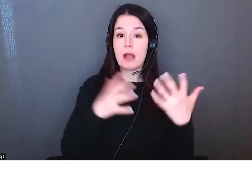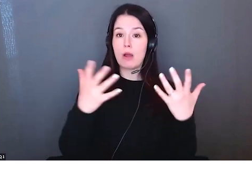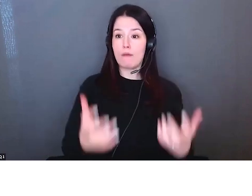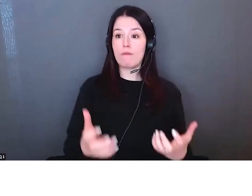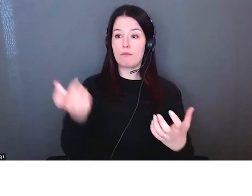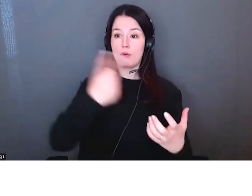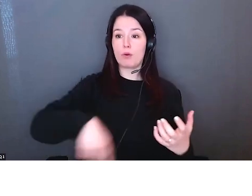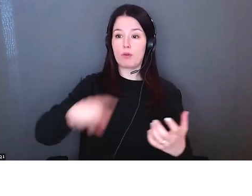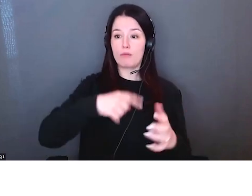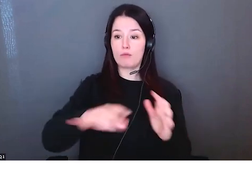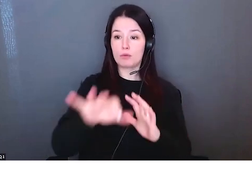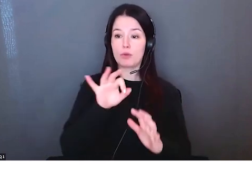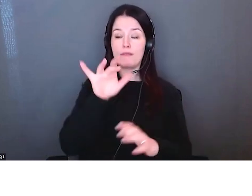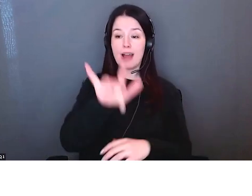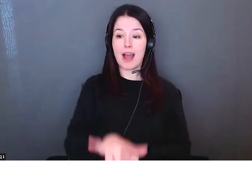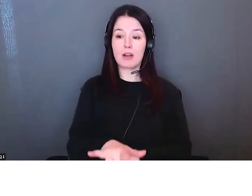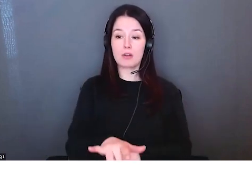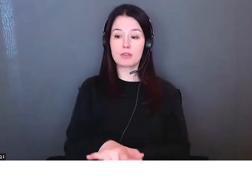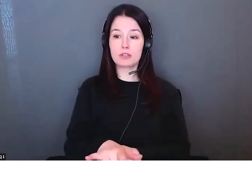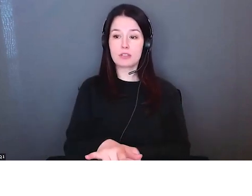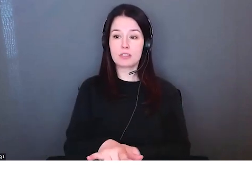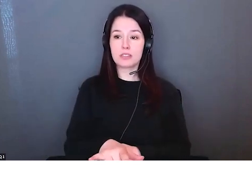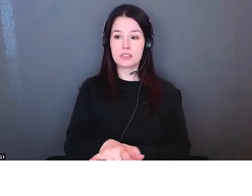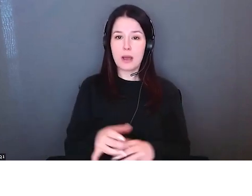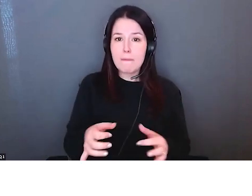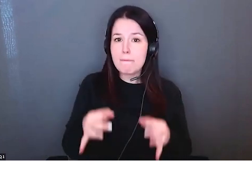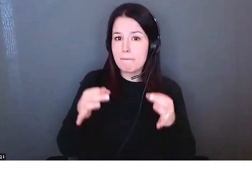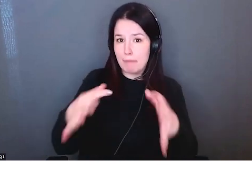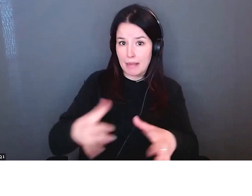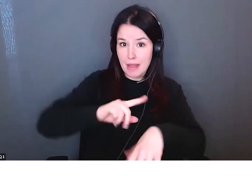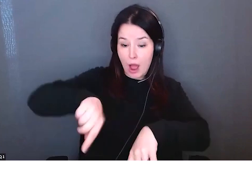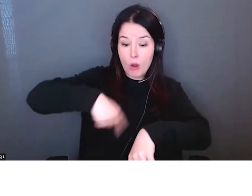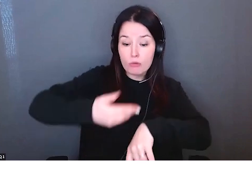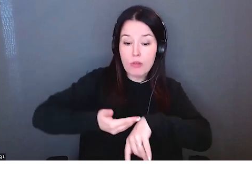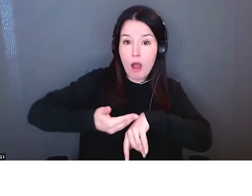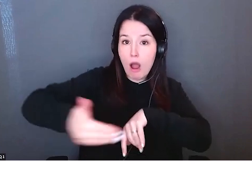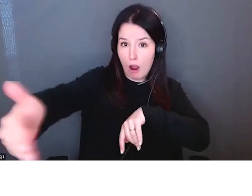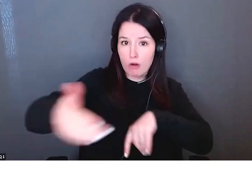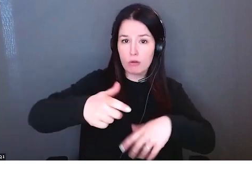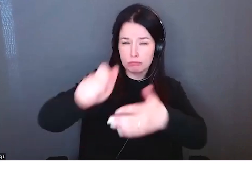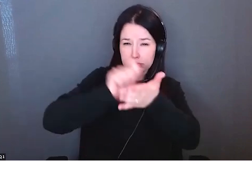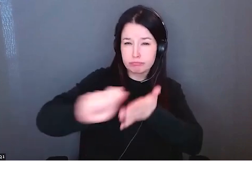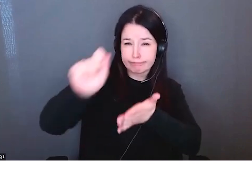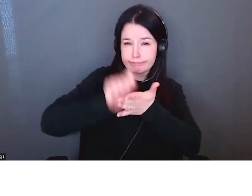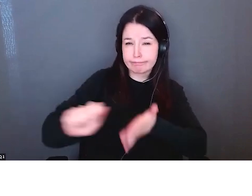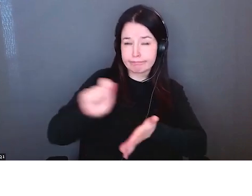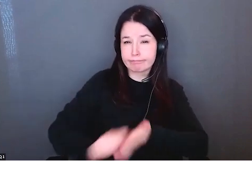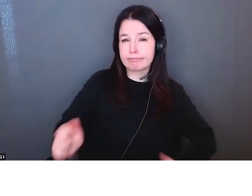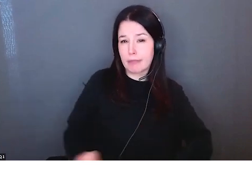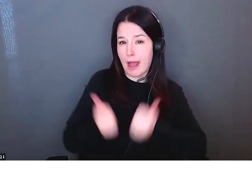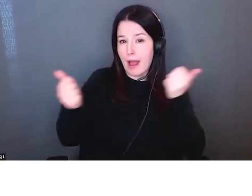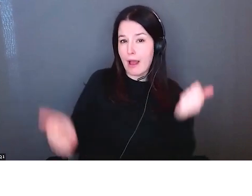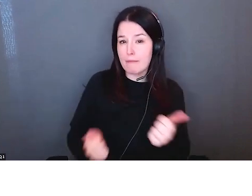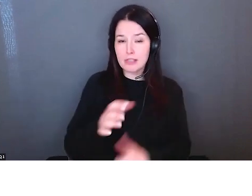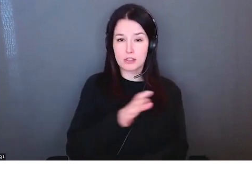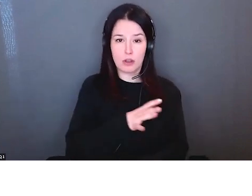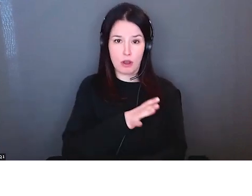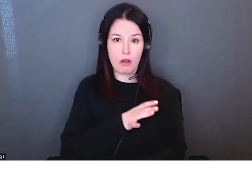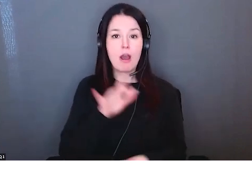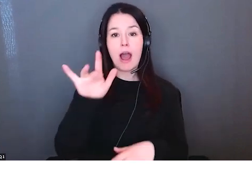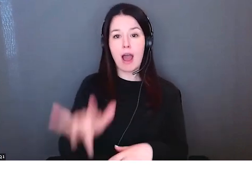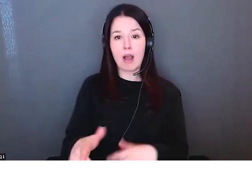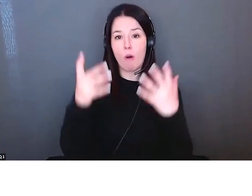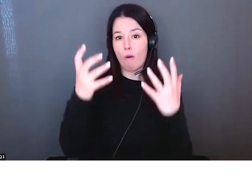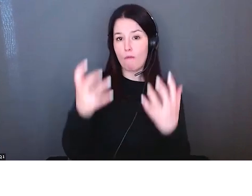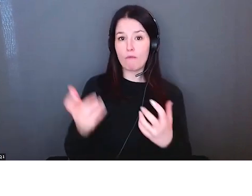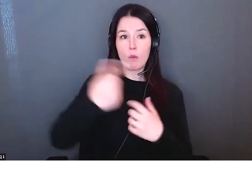se détendre un peu ce n plus la peine d'être là mais plutôt que de faire un pas en arrière et de vous demander qu'est